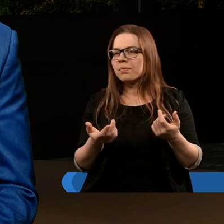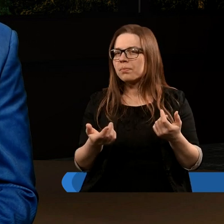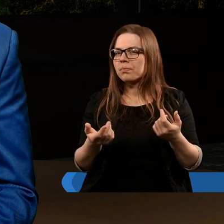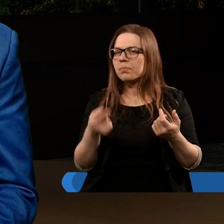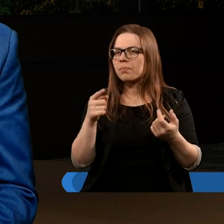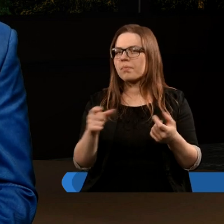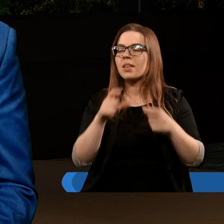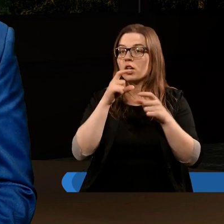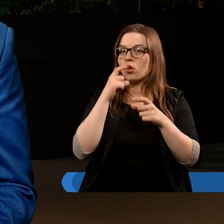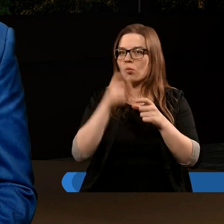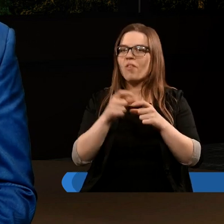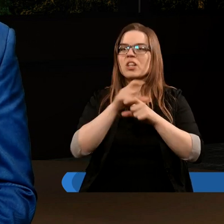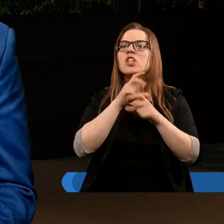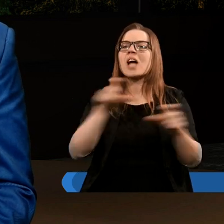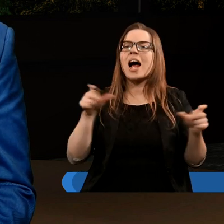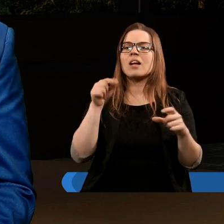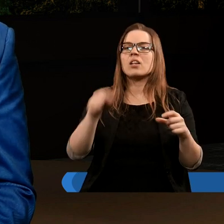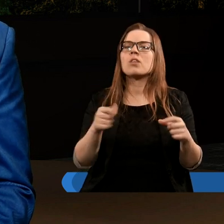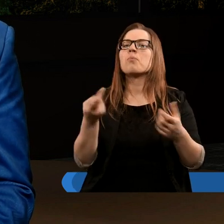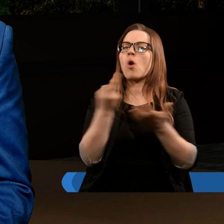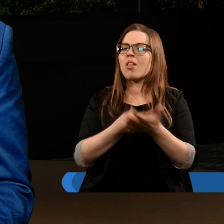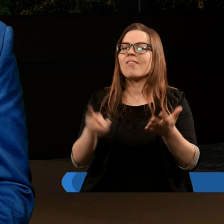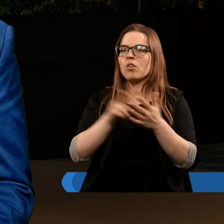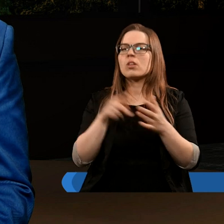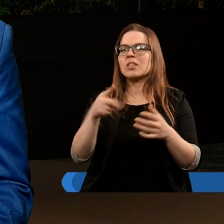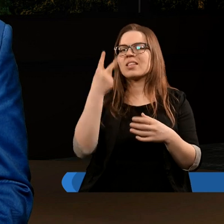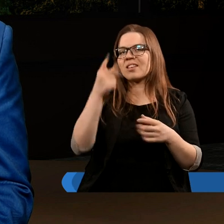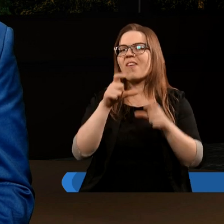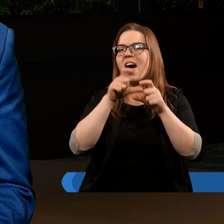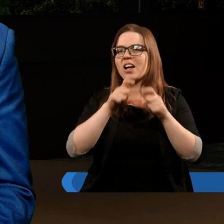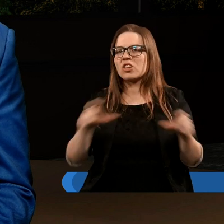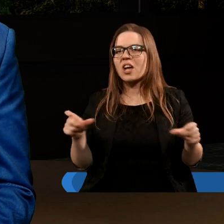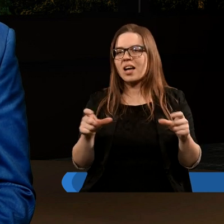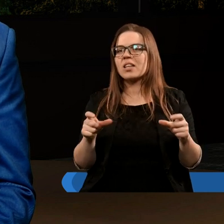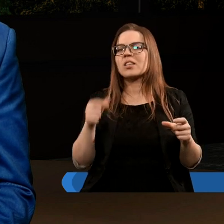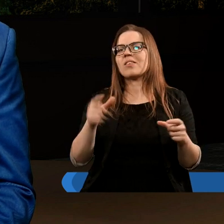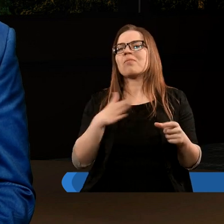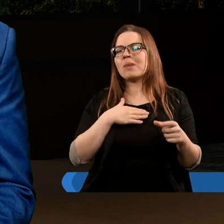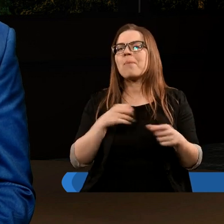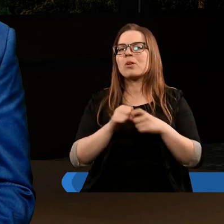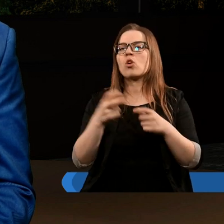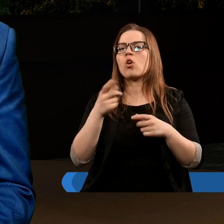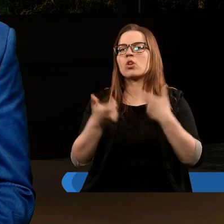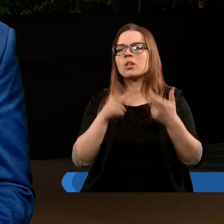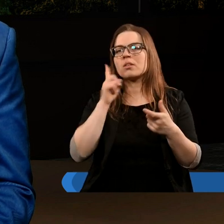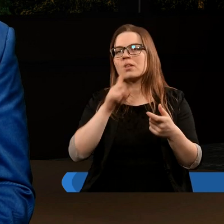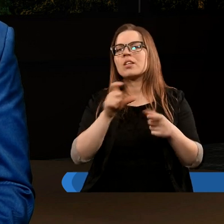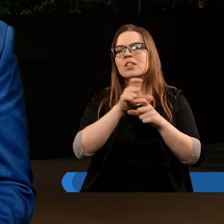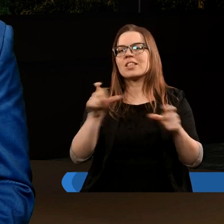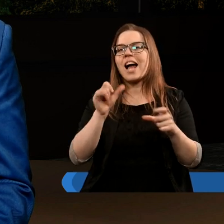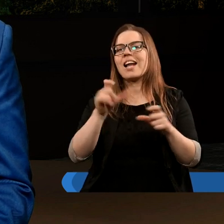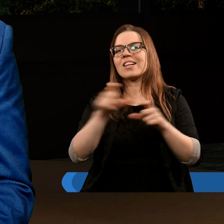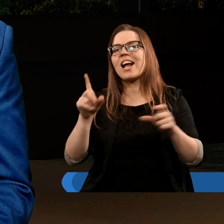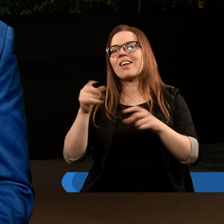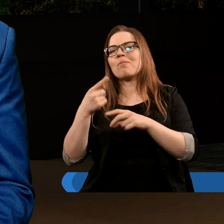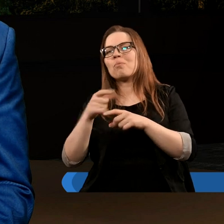kiedy padają słowa czasy, to hebrajska liczba podwójna, więc dwa czasy. Więc mamy do czynienia tak naprawdę czas, czas